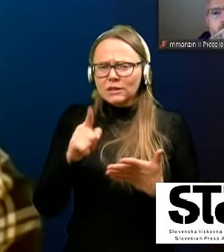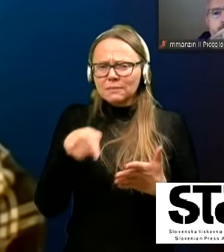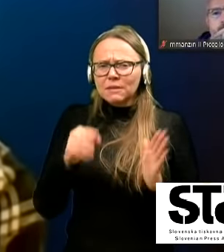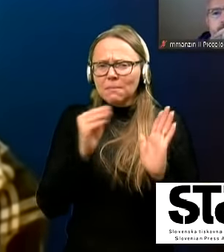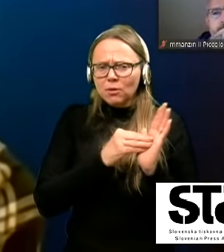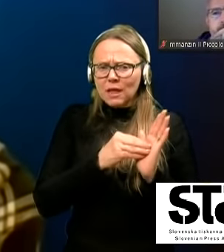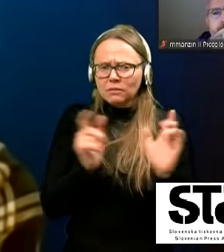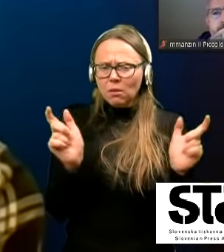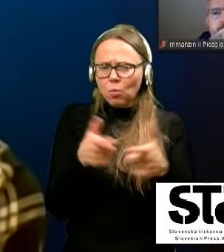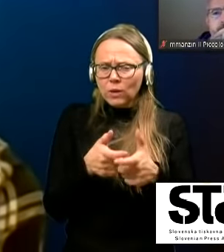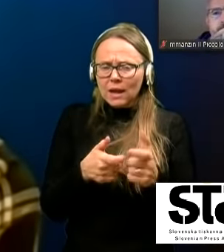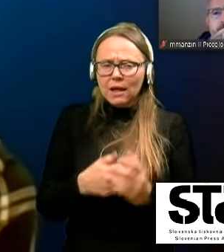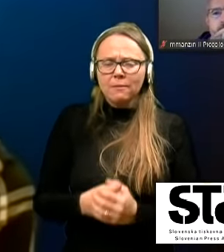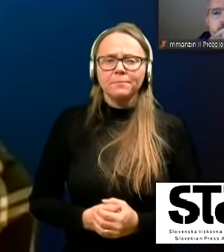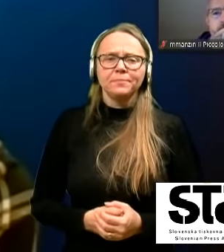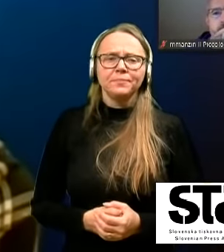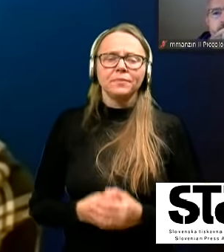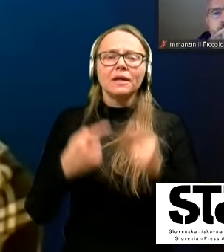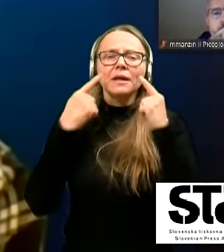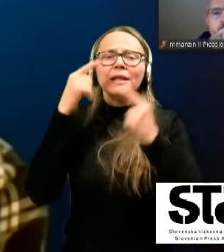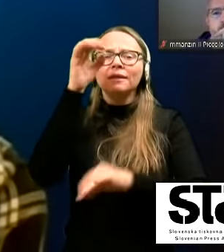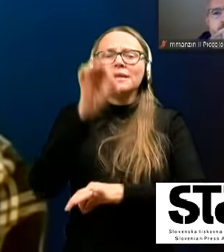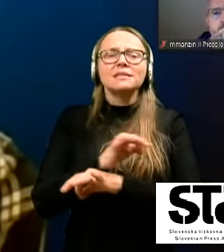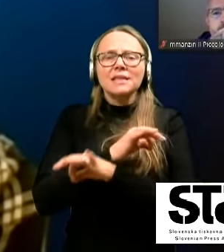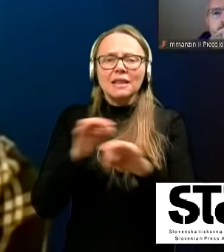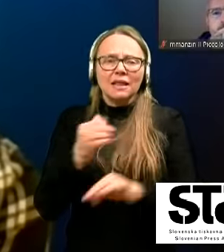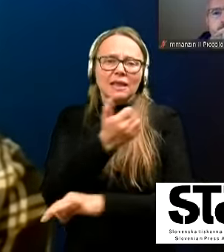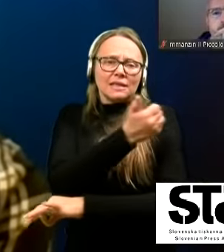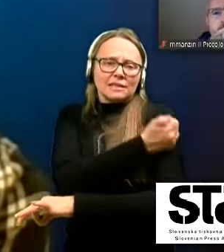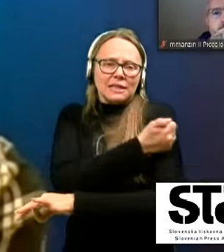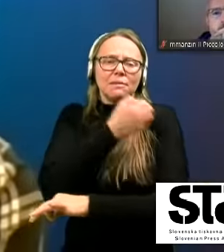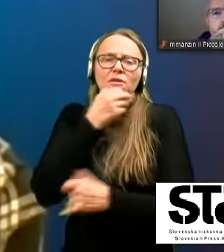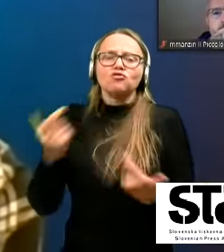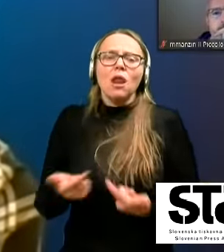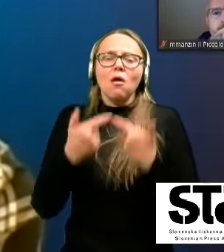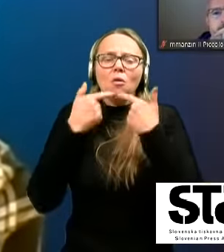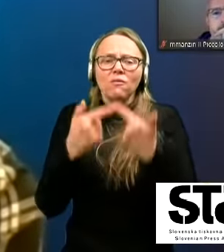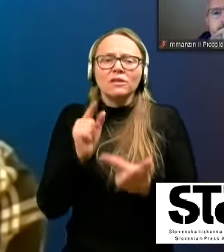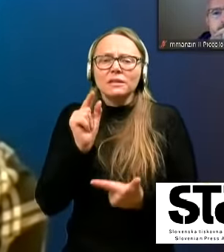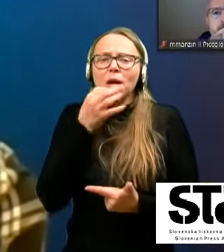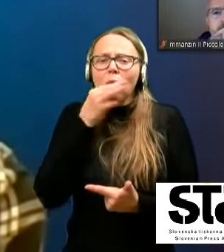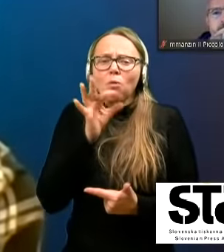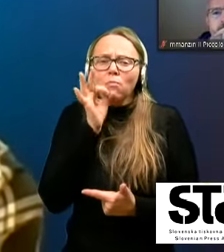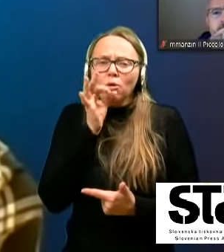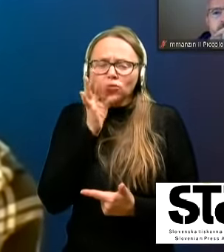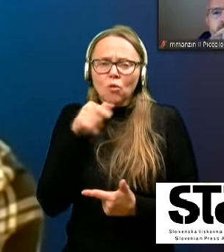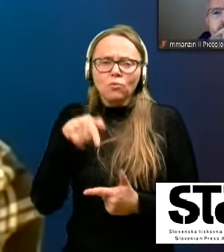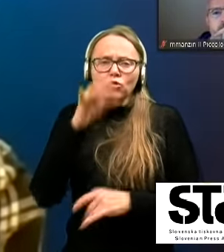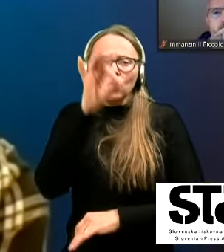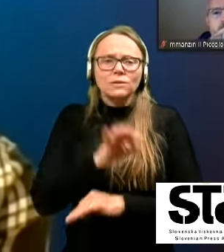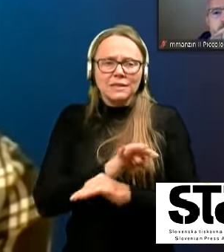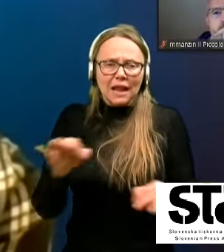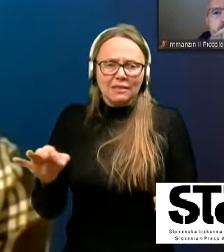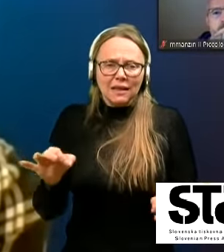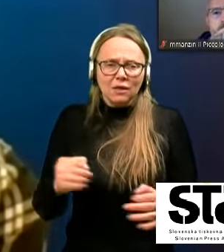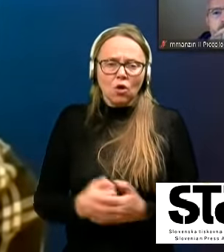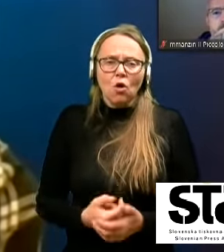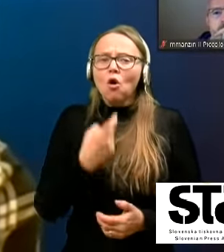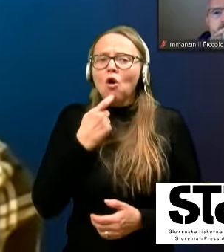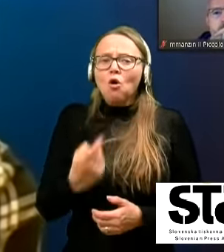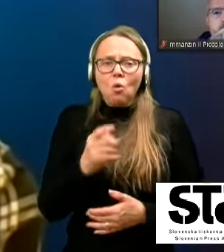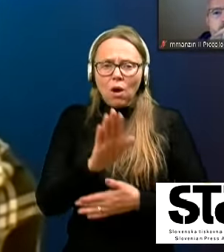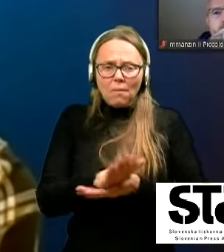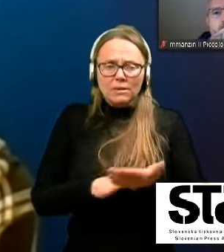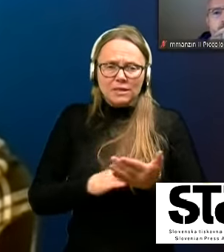podatek. In pa glede strategije cepljenja, če lahko povedite malo bolj podrobno to strategijo, torej, koga bi